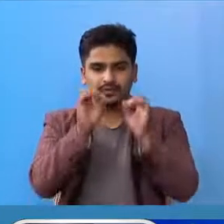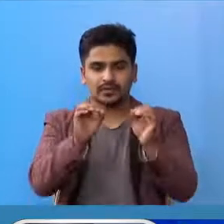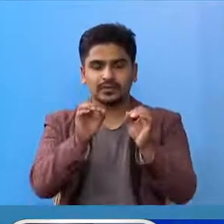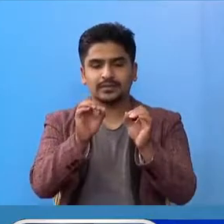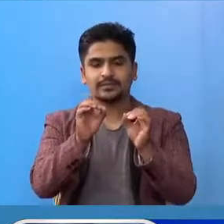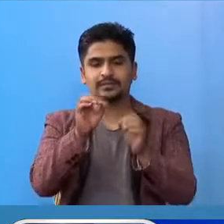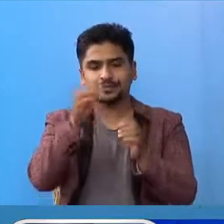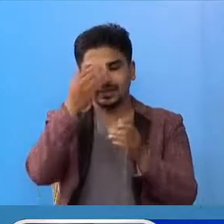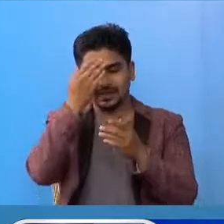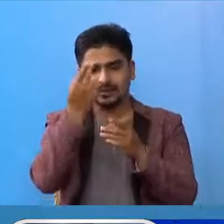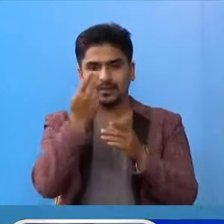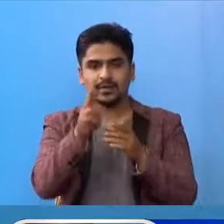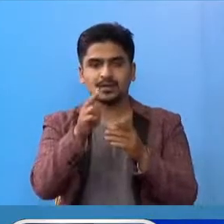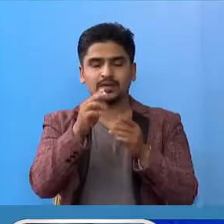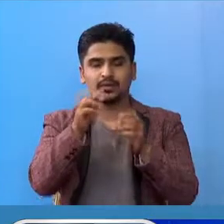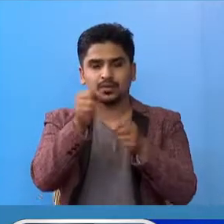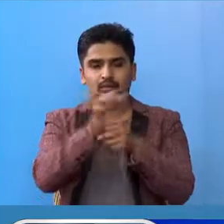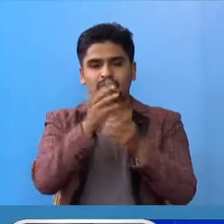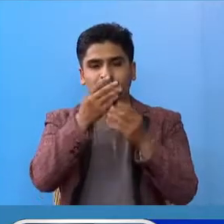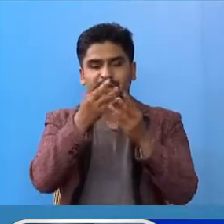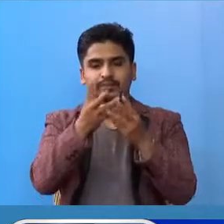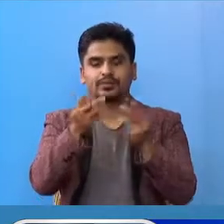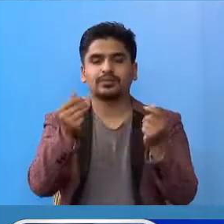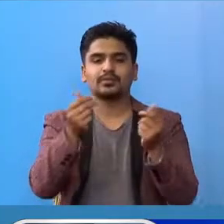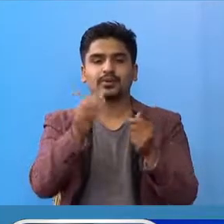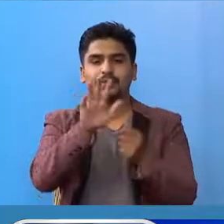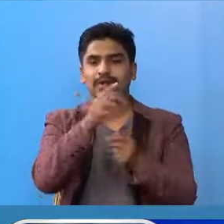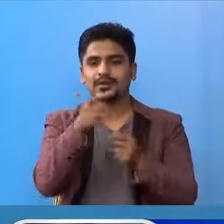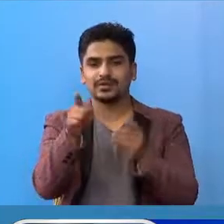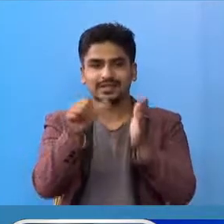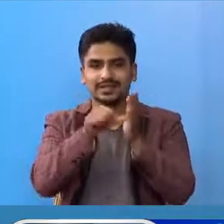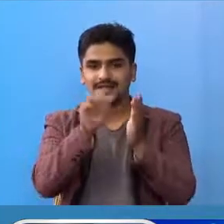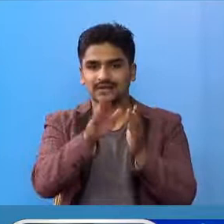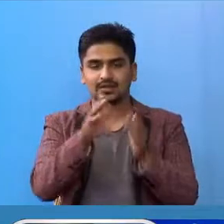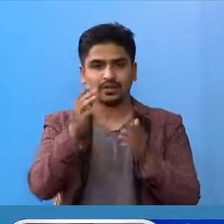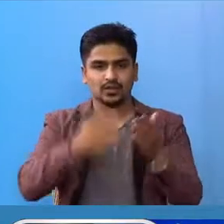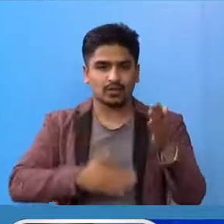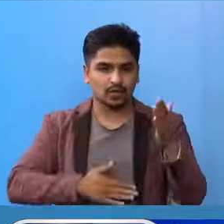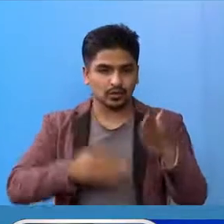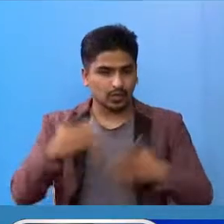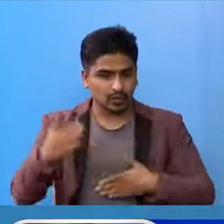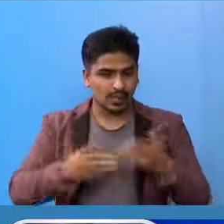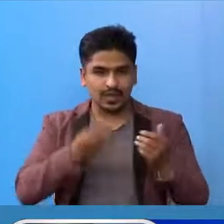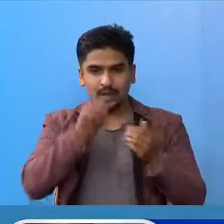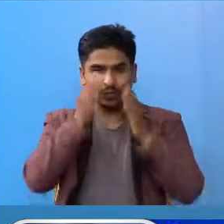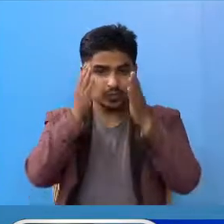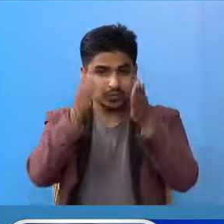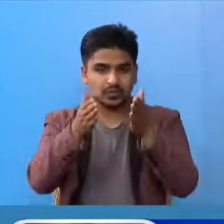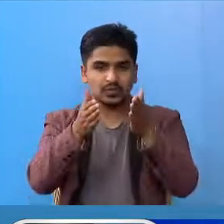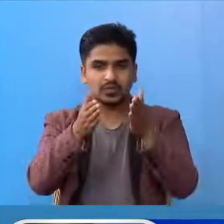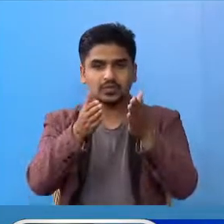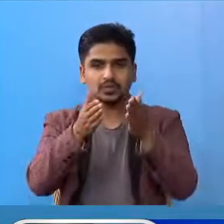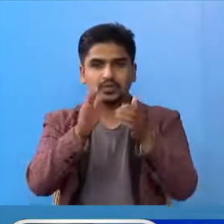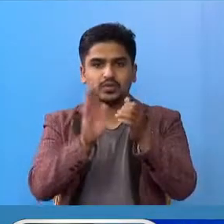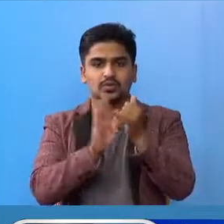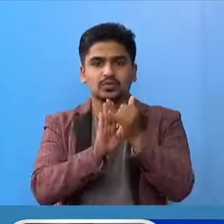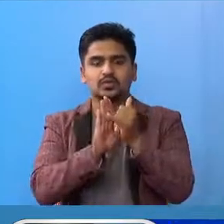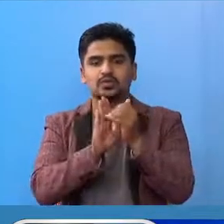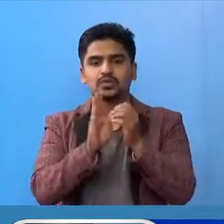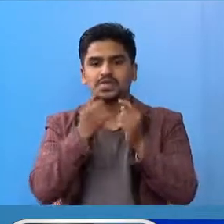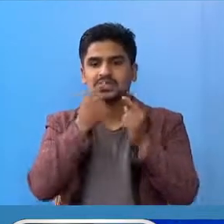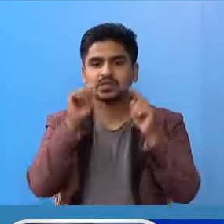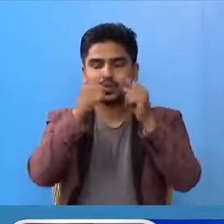वयका जिल्ला हरू, कोरोना फ्री वयका जिल्ला हरू पाच ओटाचन धनकुटा, भोजपुर, सोलुखुम्बु,